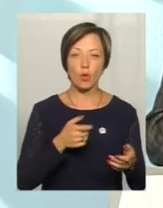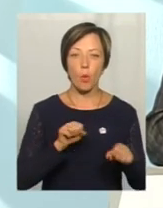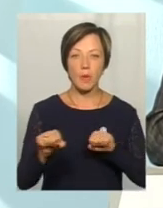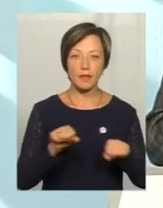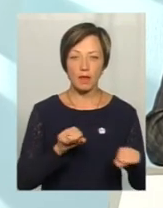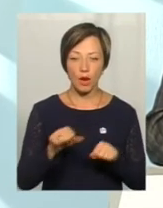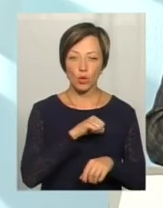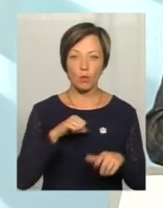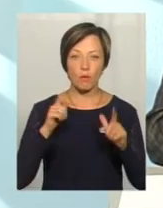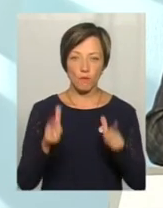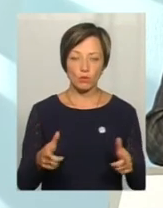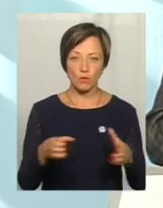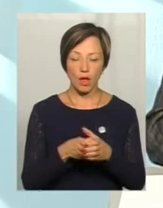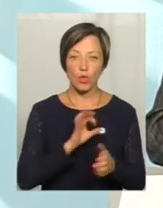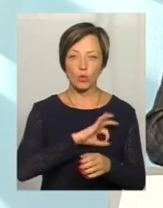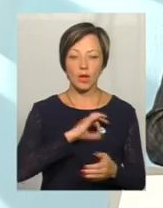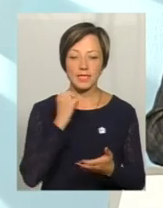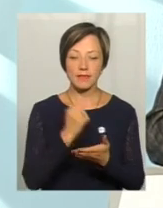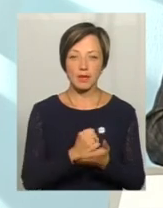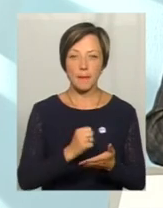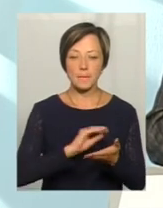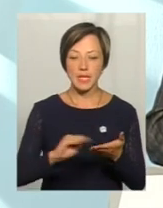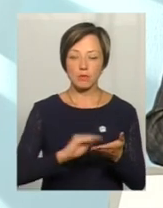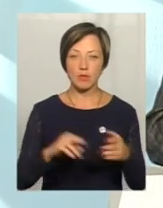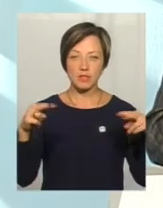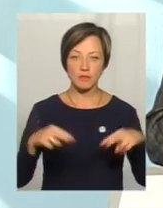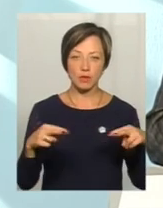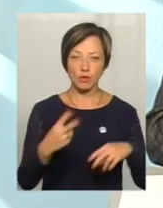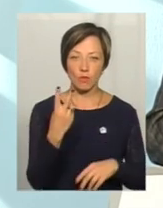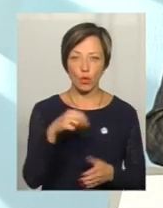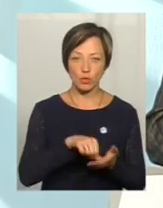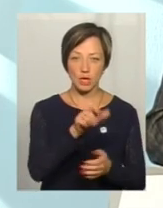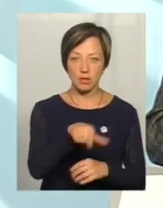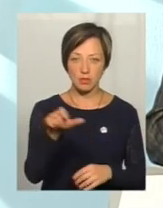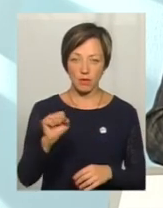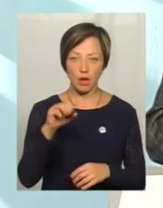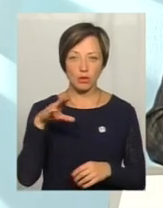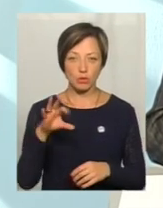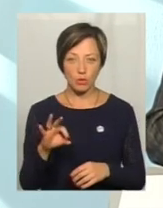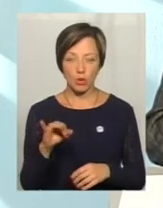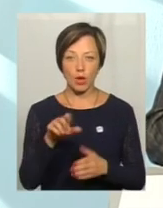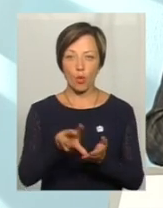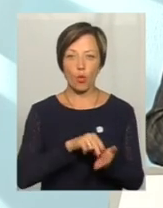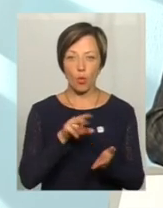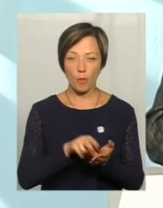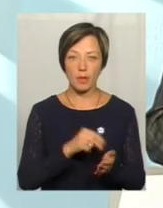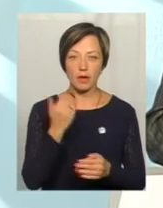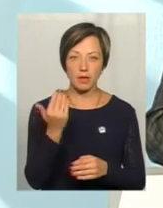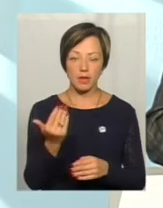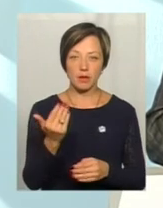формування, нотаріально завірені письмові свідчення двох учасників антитерористичної операції і копії їх